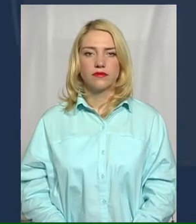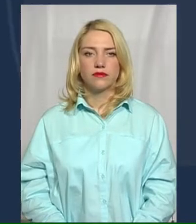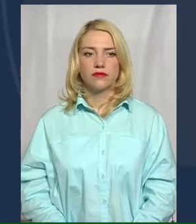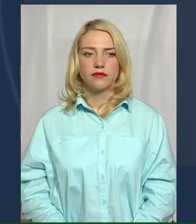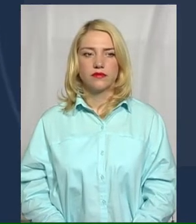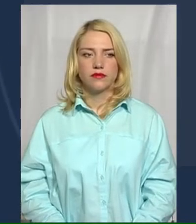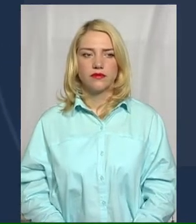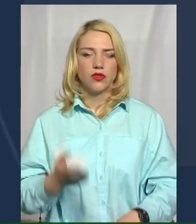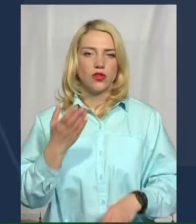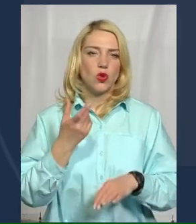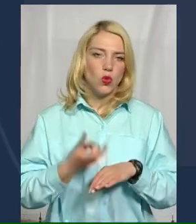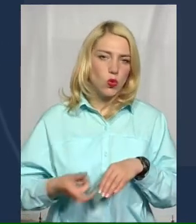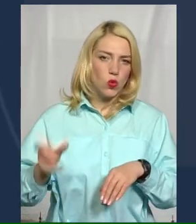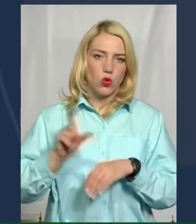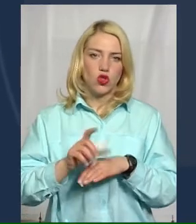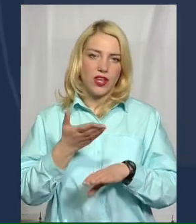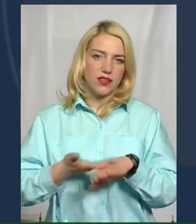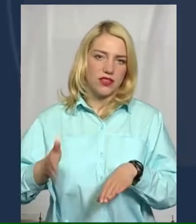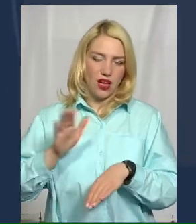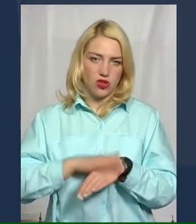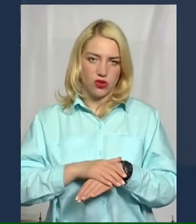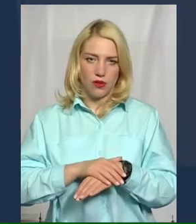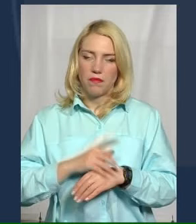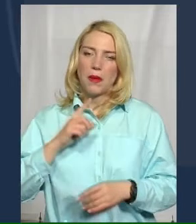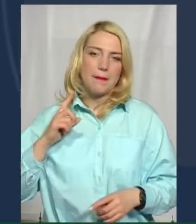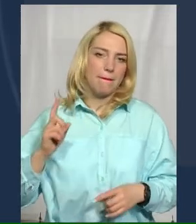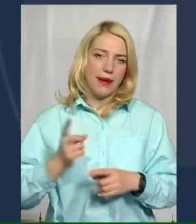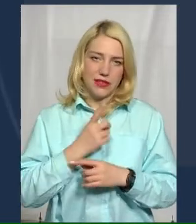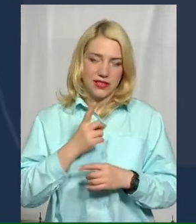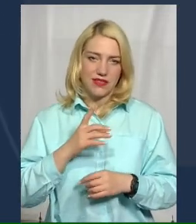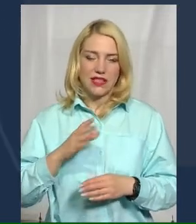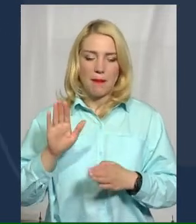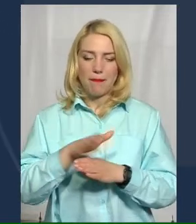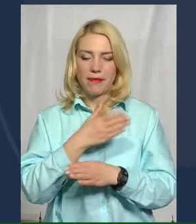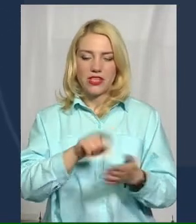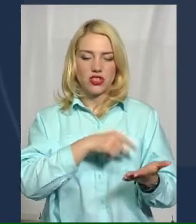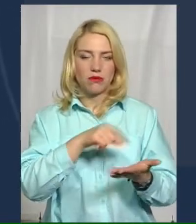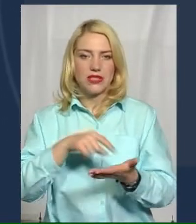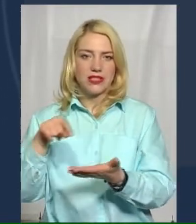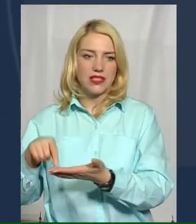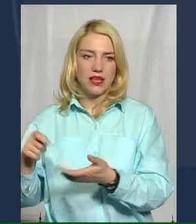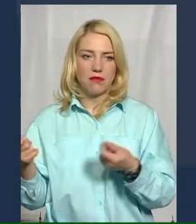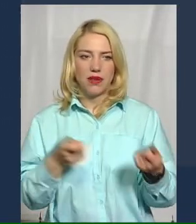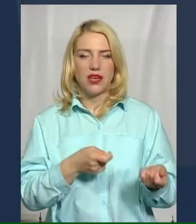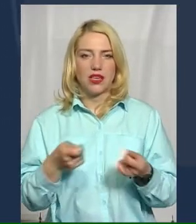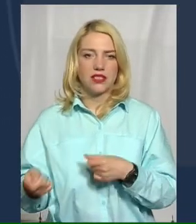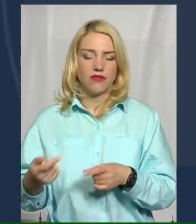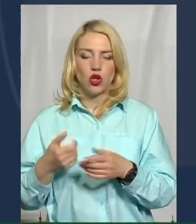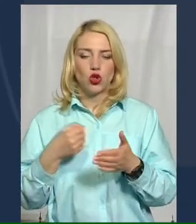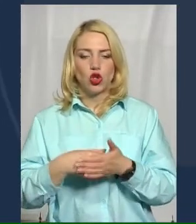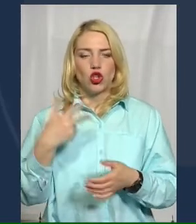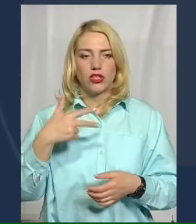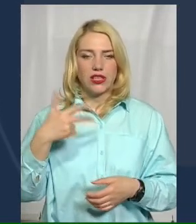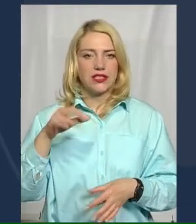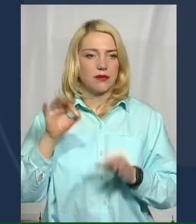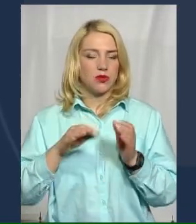Дуже тяжко, дуже тяжко. Перш за все, ми ж міські перевезення практично до 30% поки не